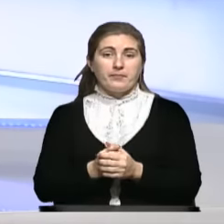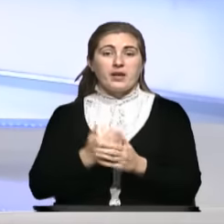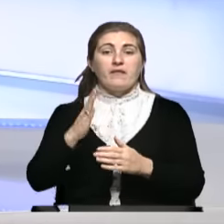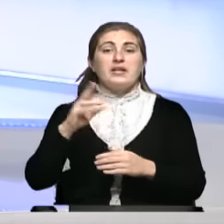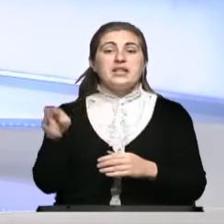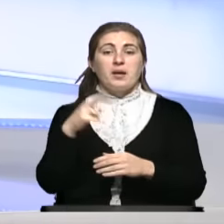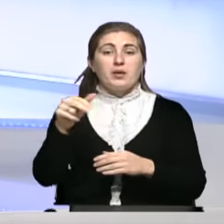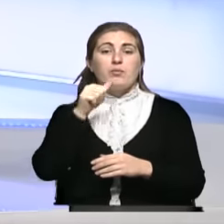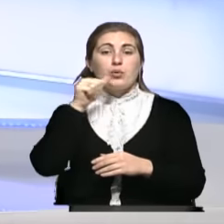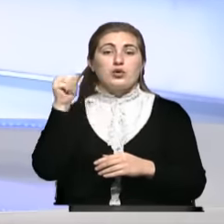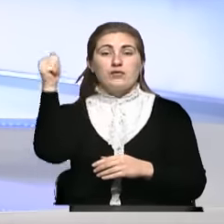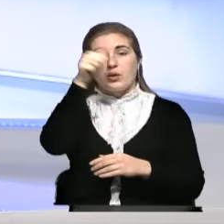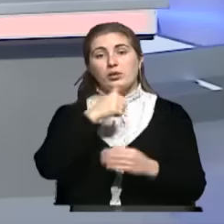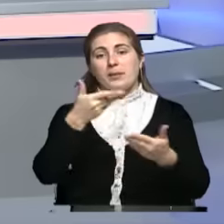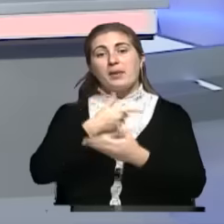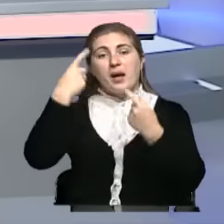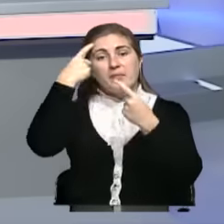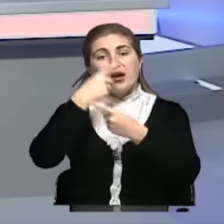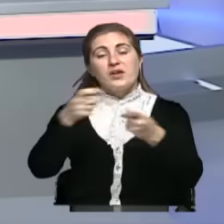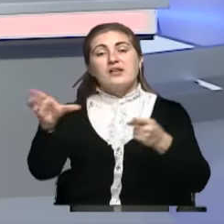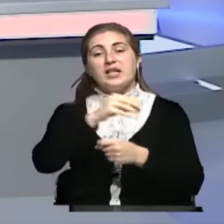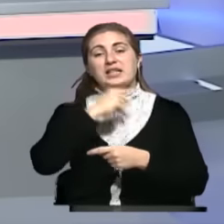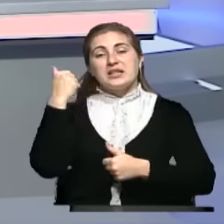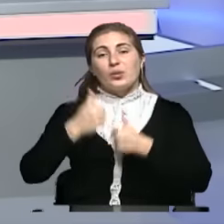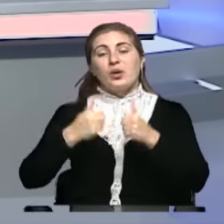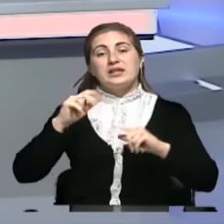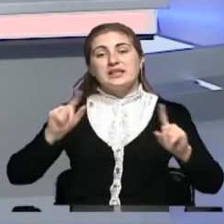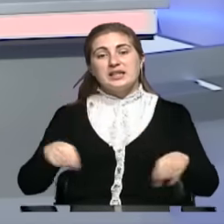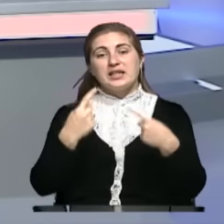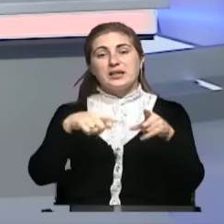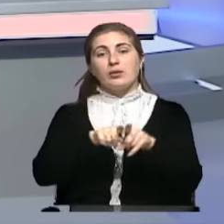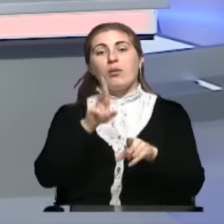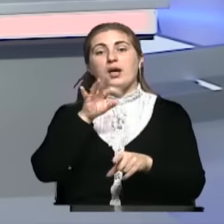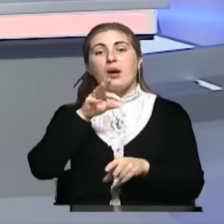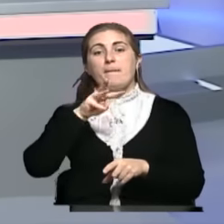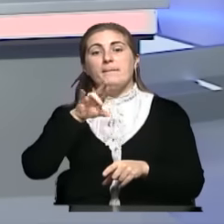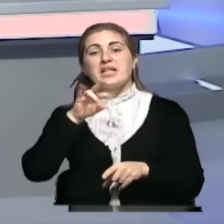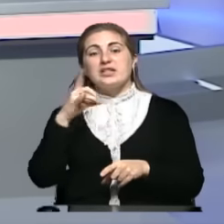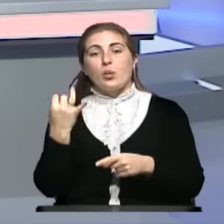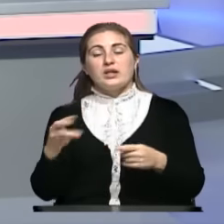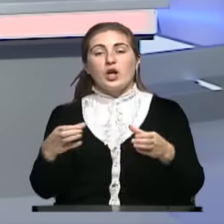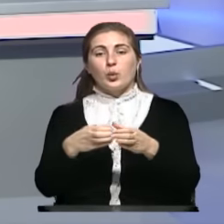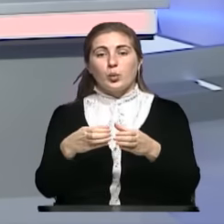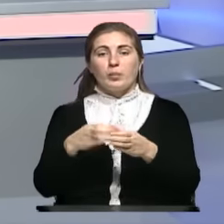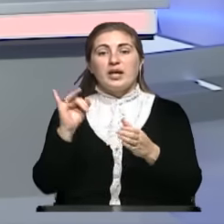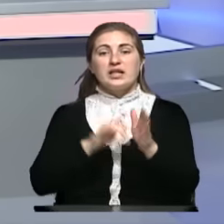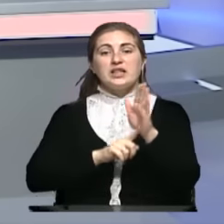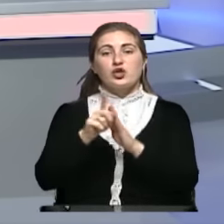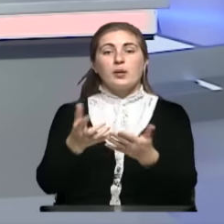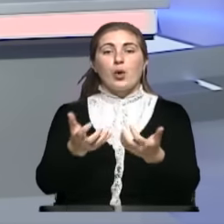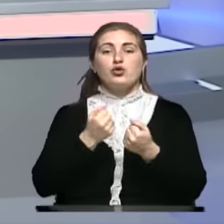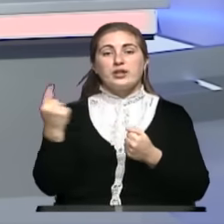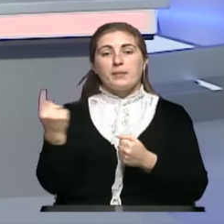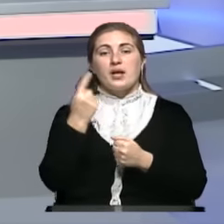декабре прошлого года мы объявили всероссийский конкурс на создание такой композиционной группы. И вот начали получать